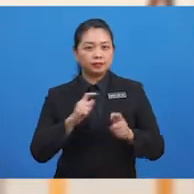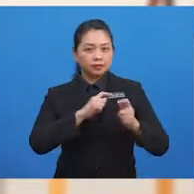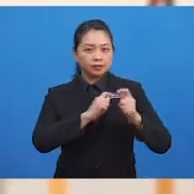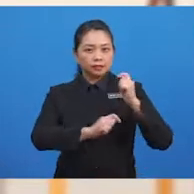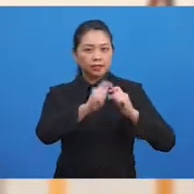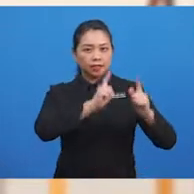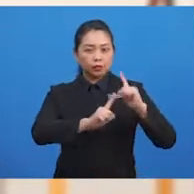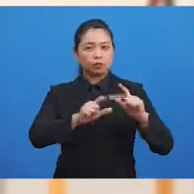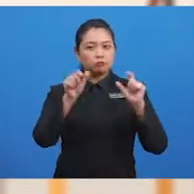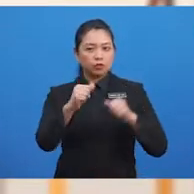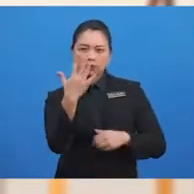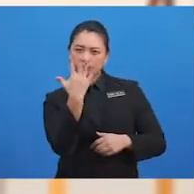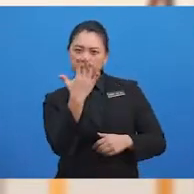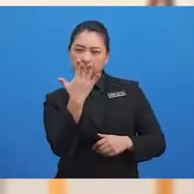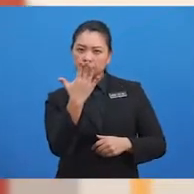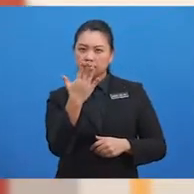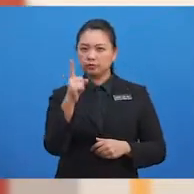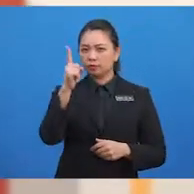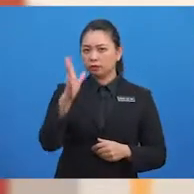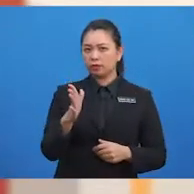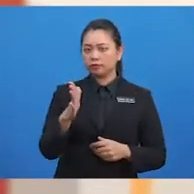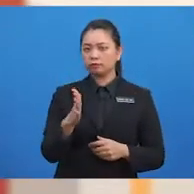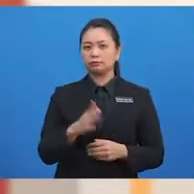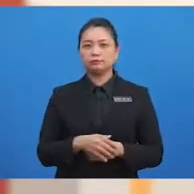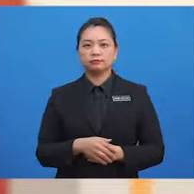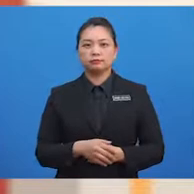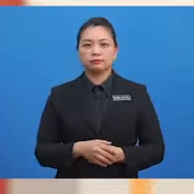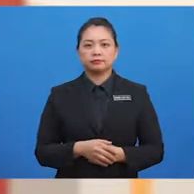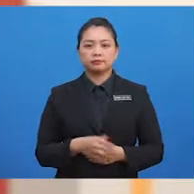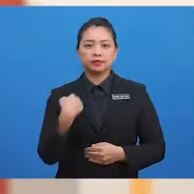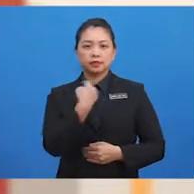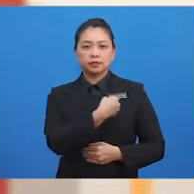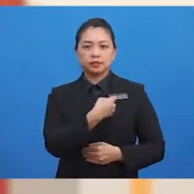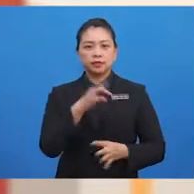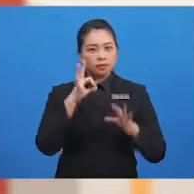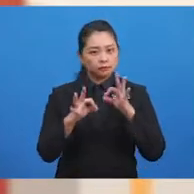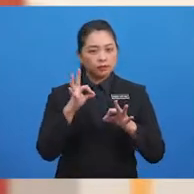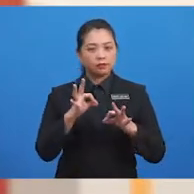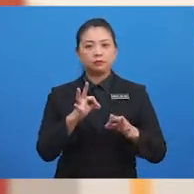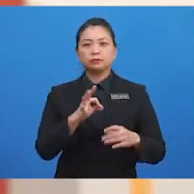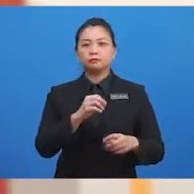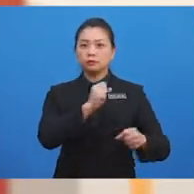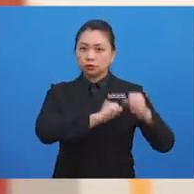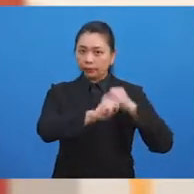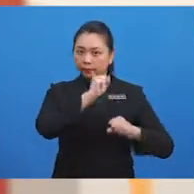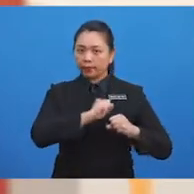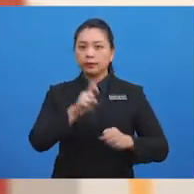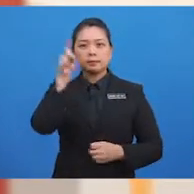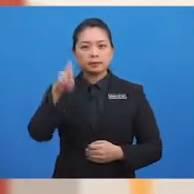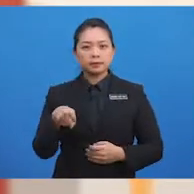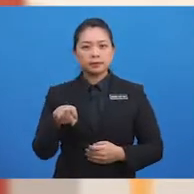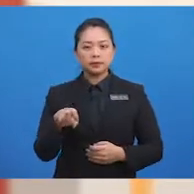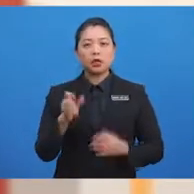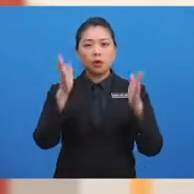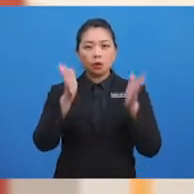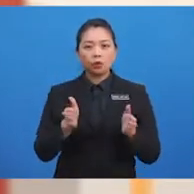keperibadian kita. Jika kita bersopan santun, Pastinya